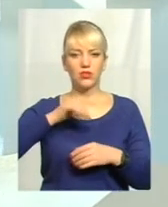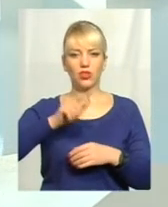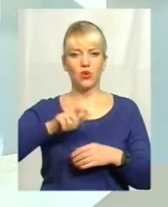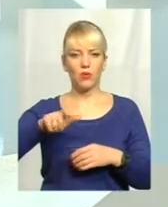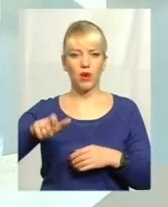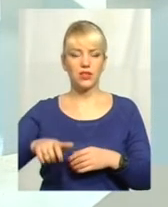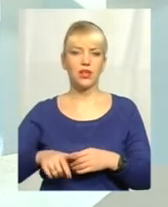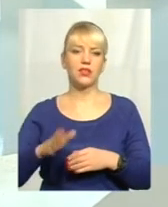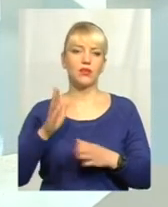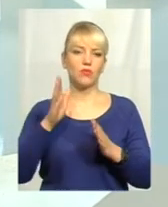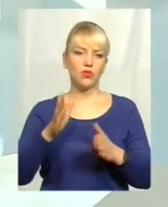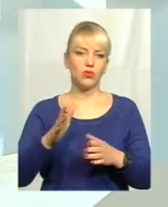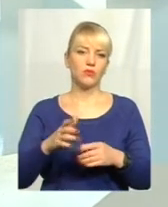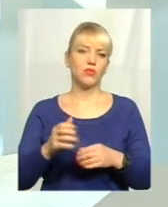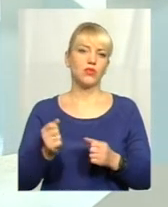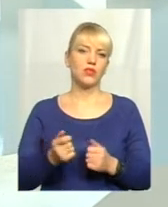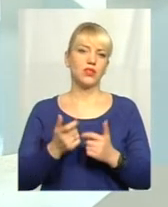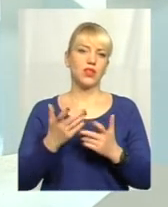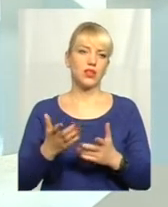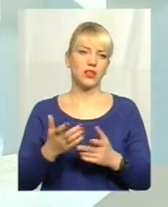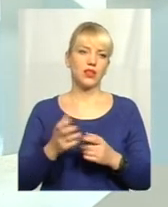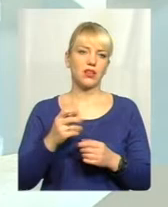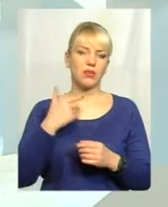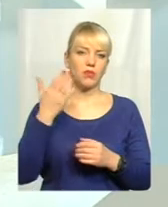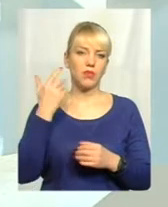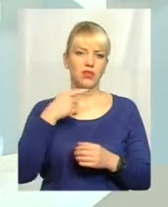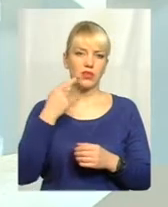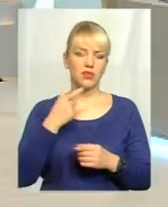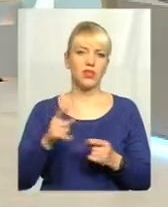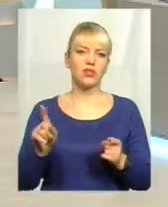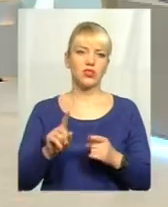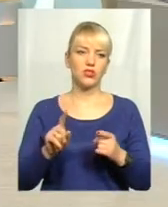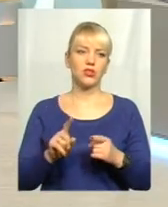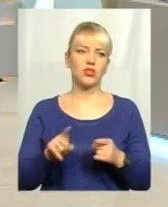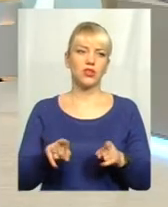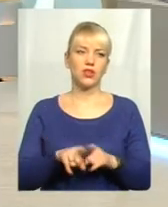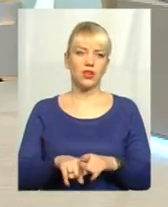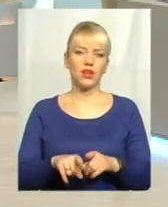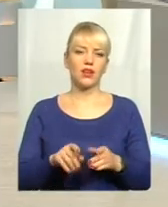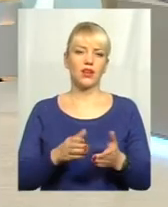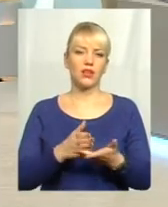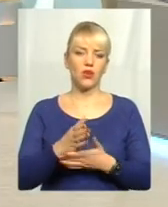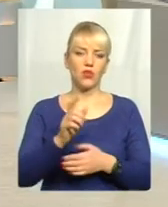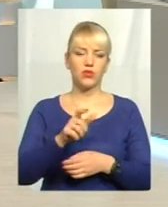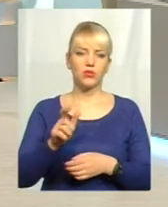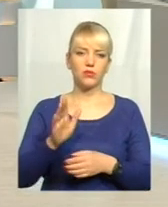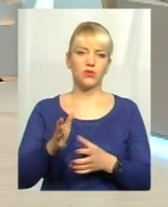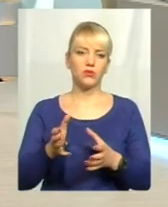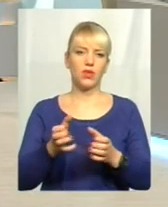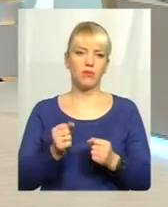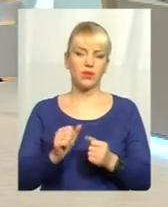і будемо, так як я вже в попередній казала, те, що така категорія осіб буде прийматися